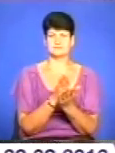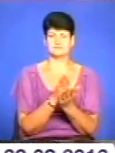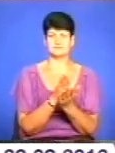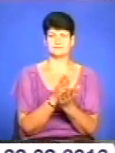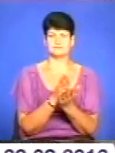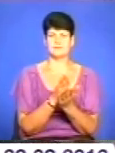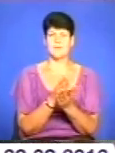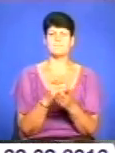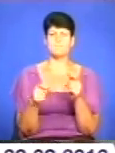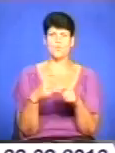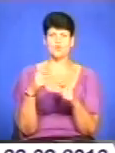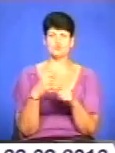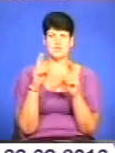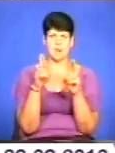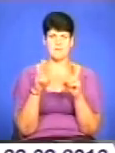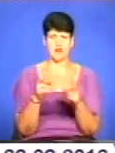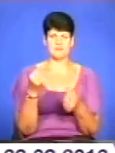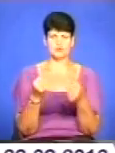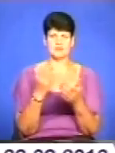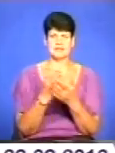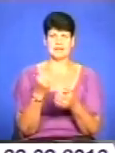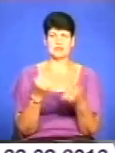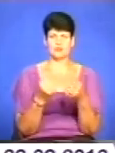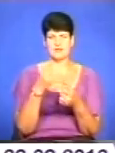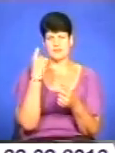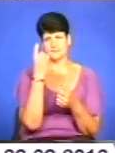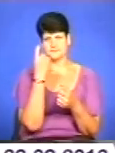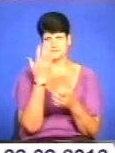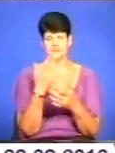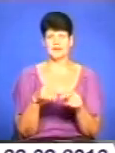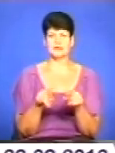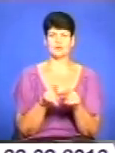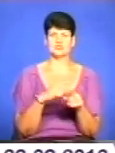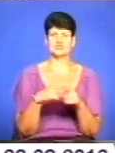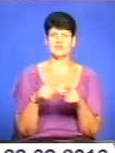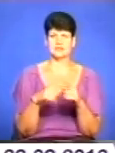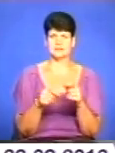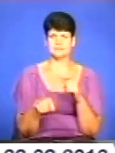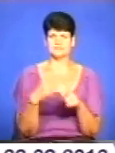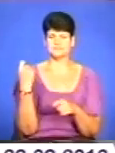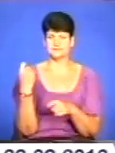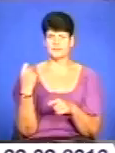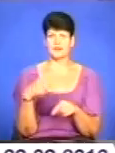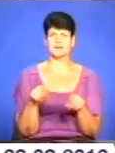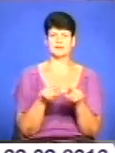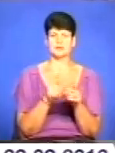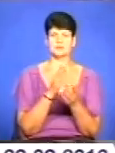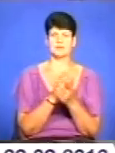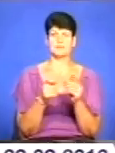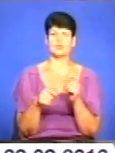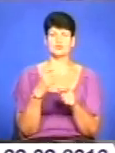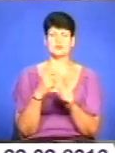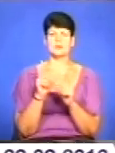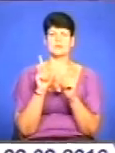Типовим порушенням правил дорожнього руху водіїв є саме керування на терорізовому стані, порушення швидкісного режиму, а також порушення проїзду